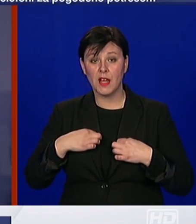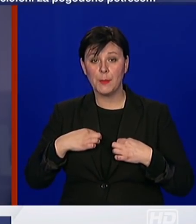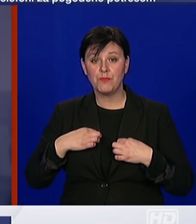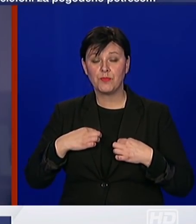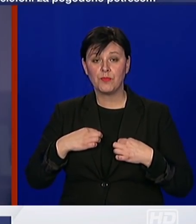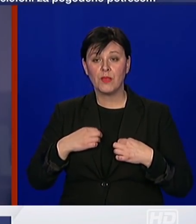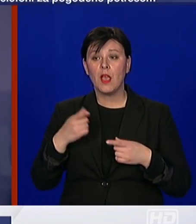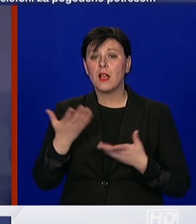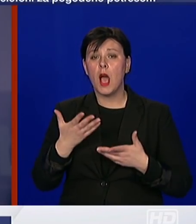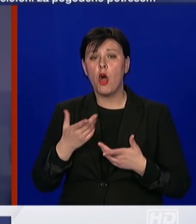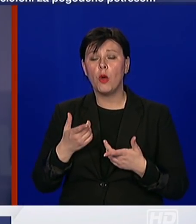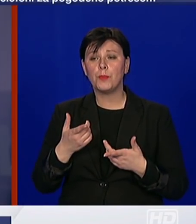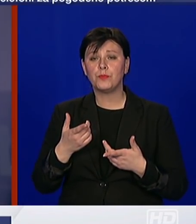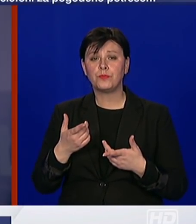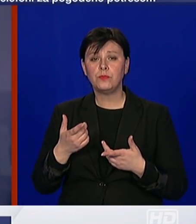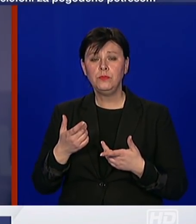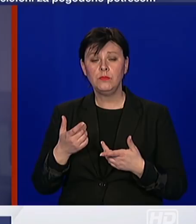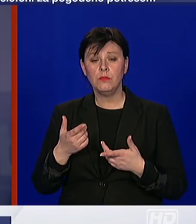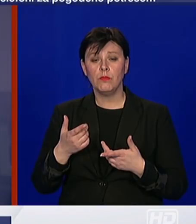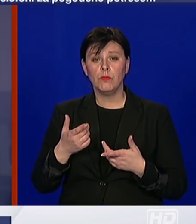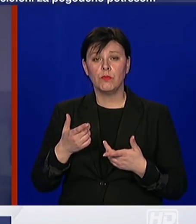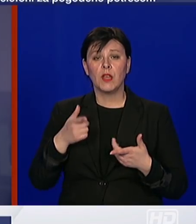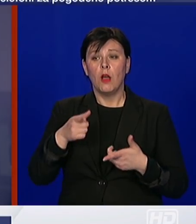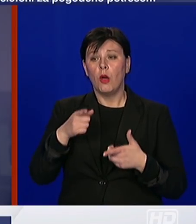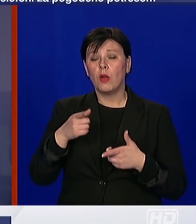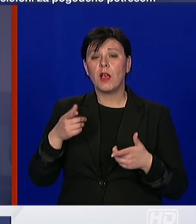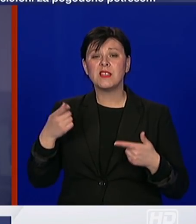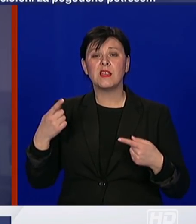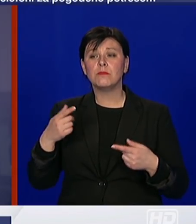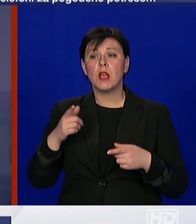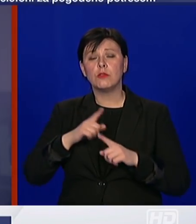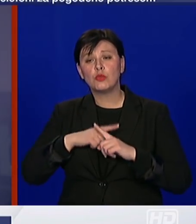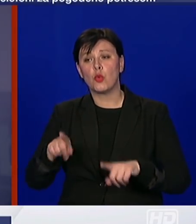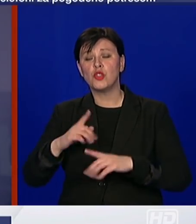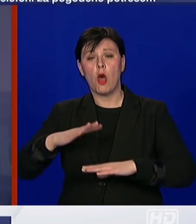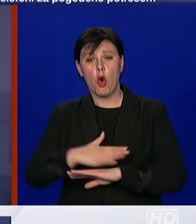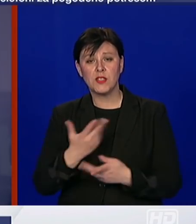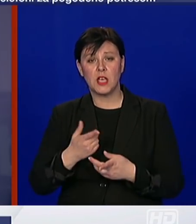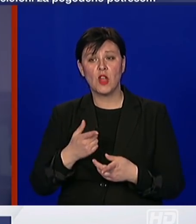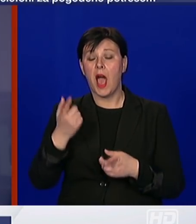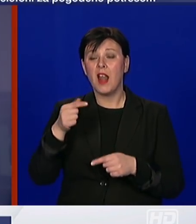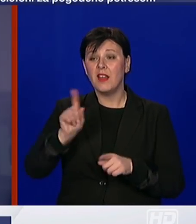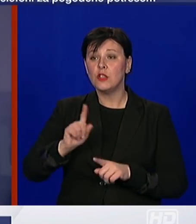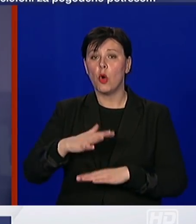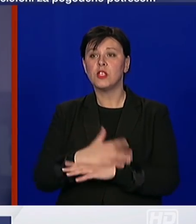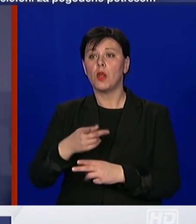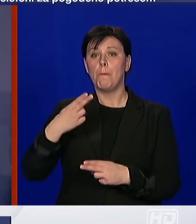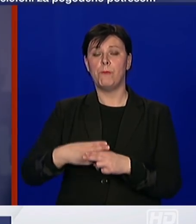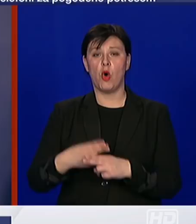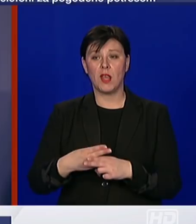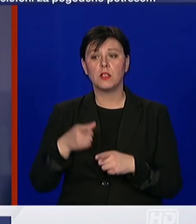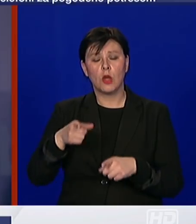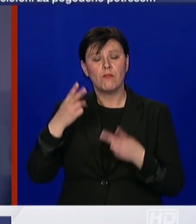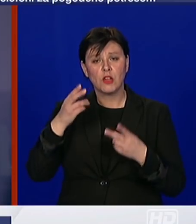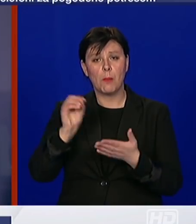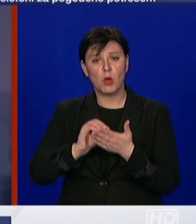asimptomatski, dakle oni su prokuženi, ali nisu bili bolesni, što nam je isto tako jako važan podatak.